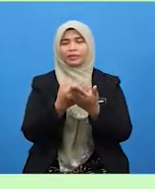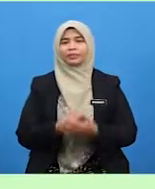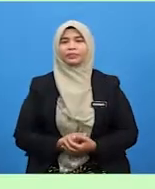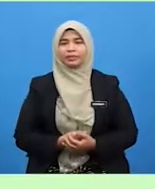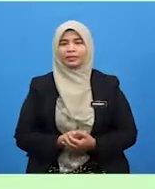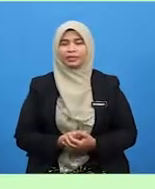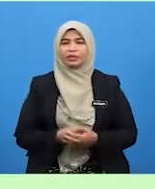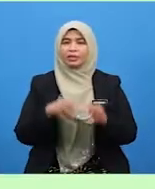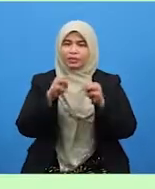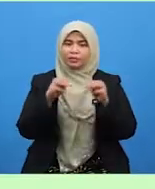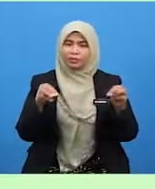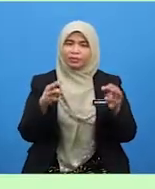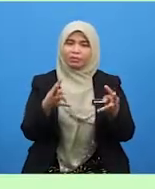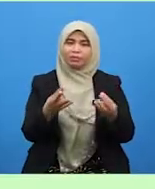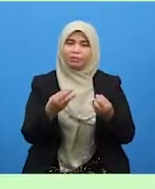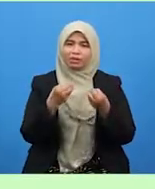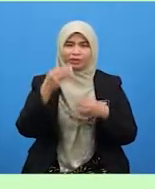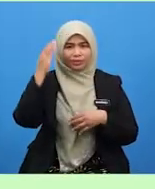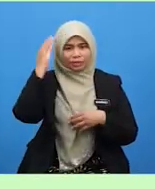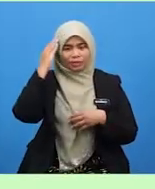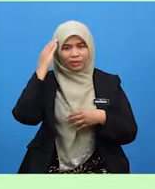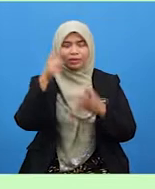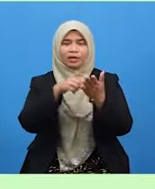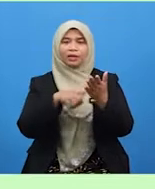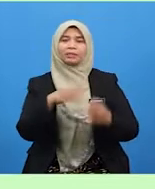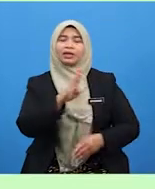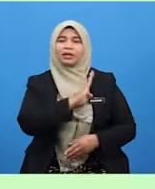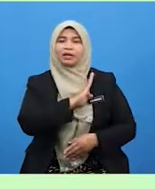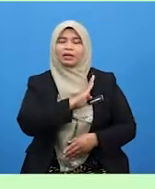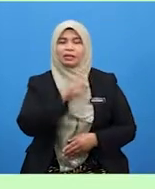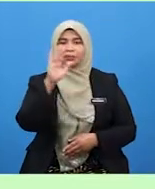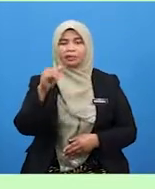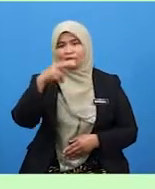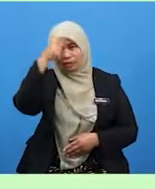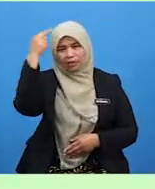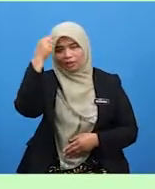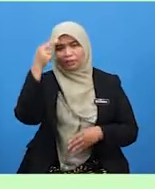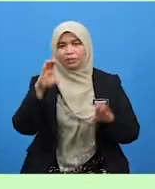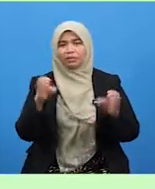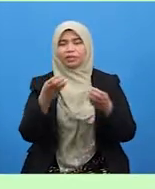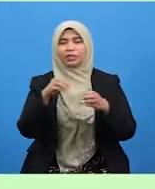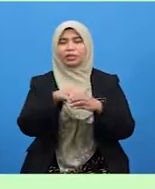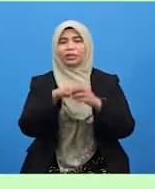Murid-murid nak tahu apa adab yang Nabi buat dalam keluarga Baginda?